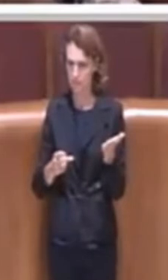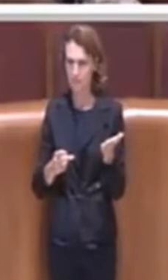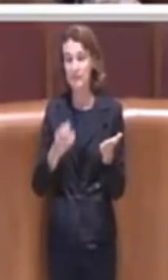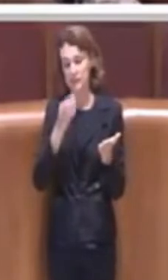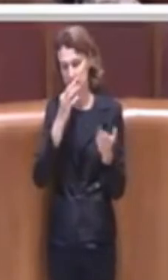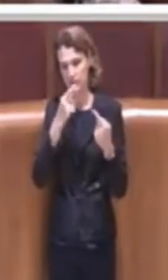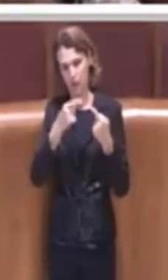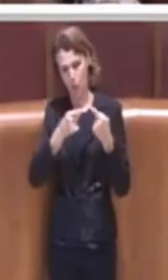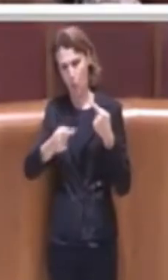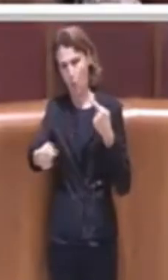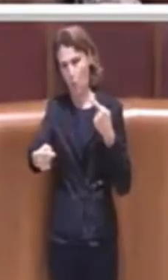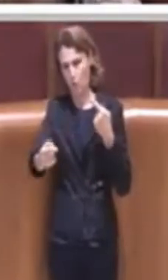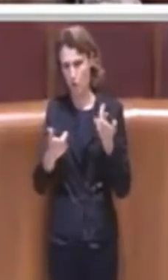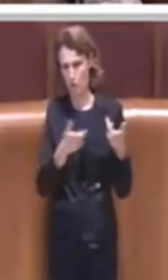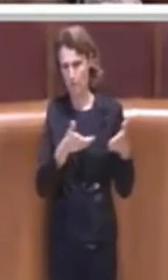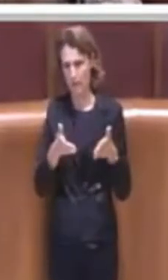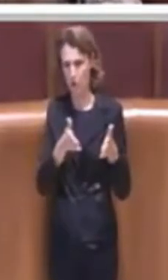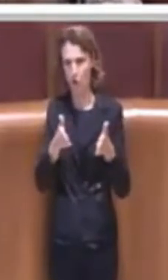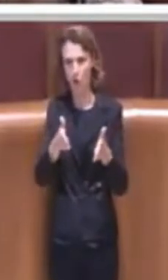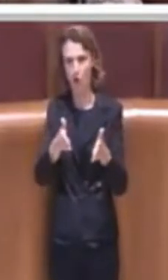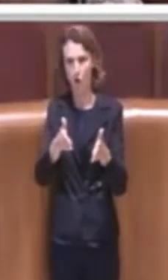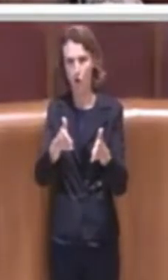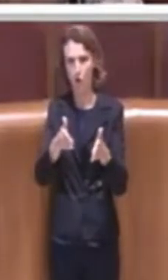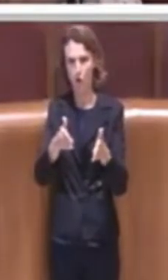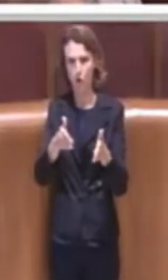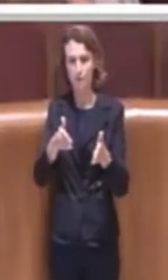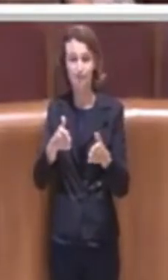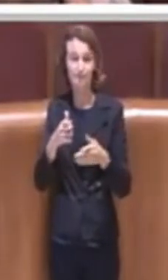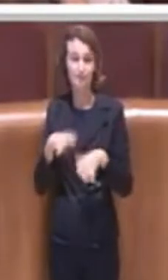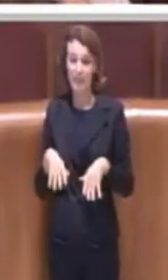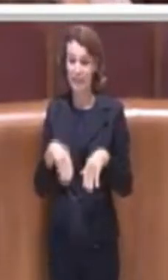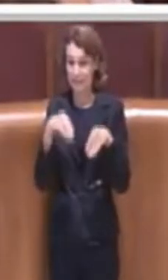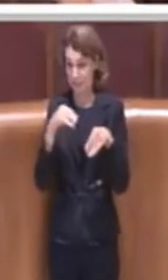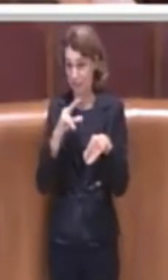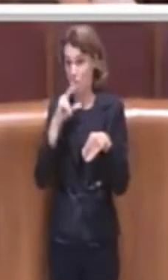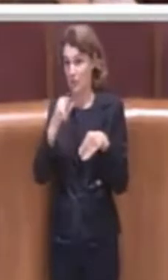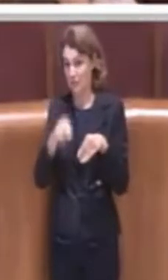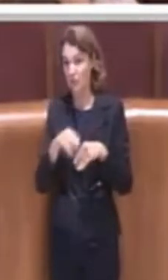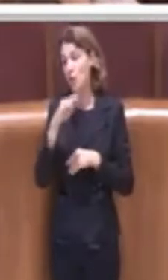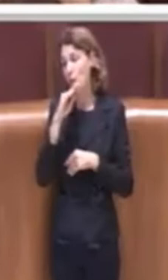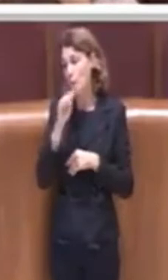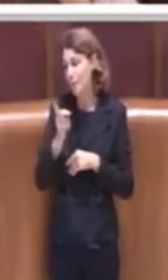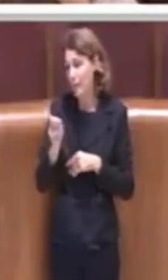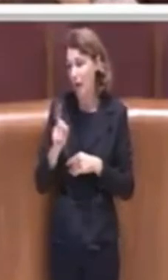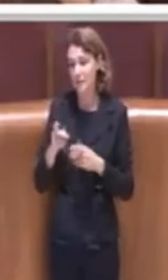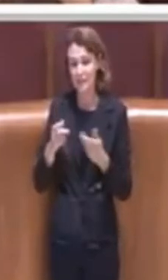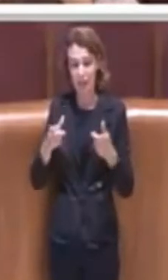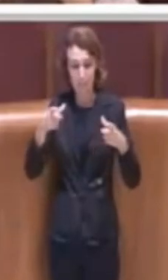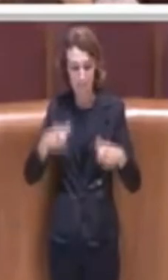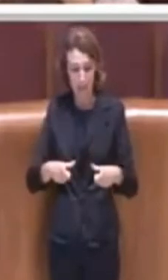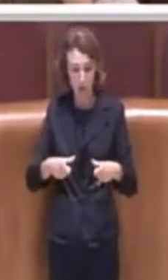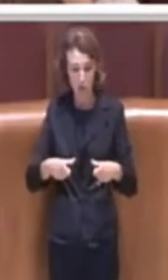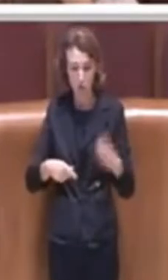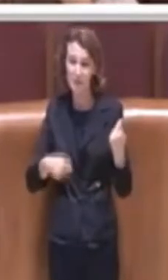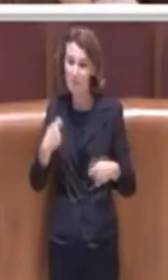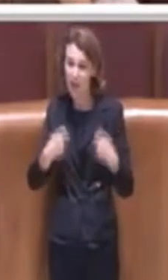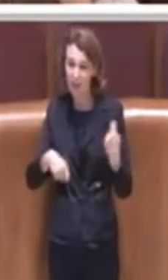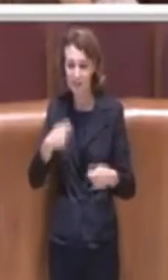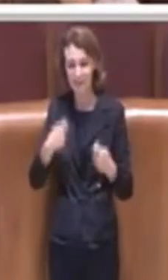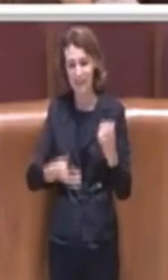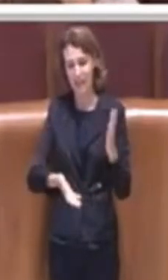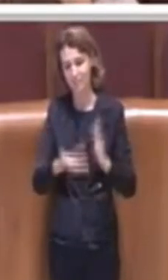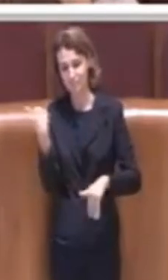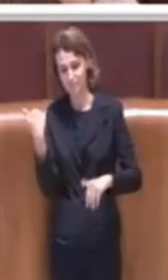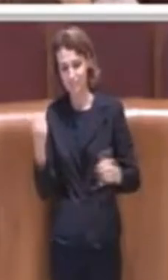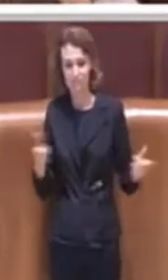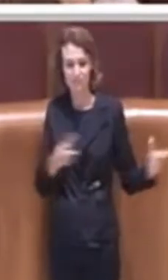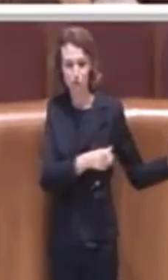lungo perché non è sufficiente solo, come ho detto all'inizio, eliminare o sostituire il piatto di plastica con il piatto